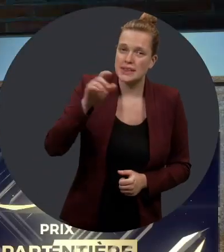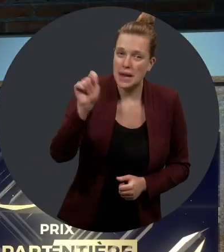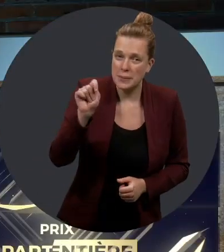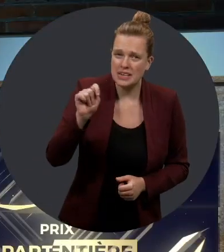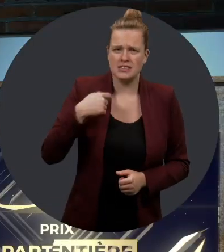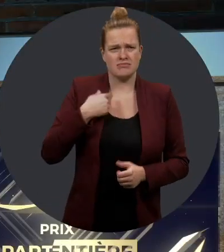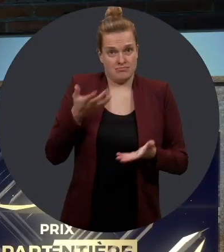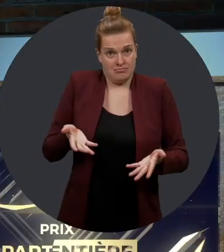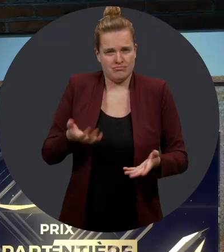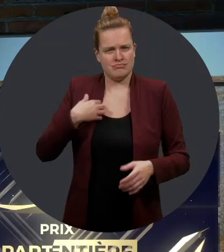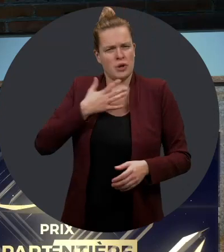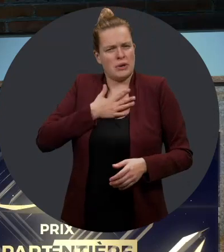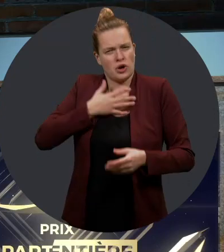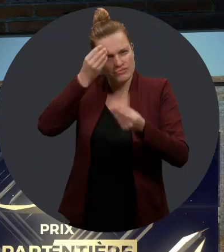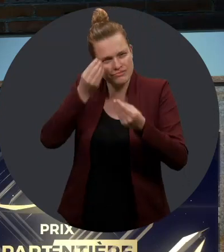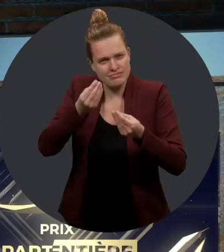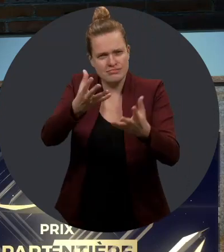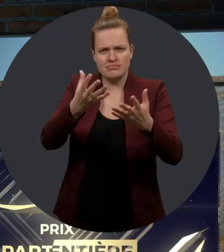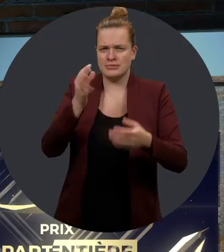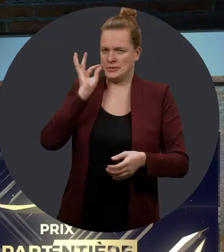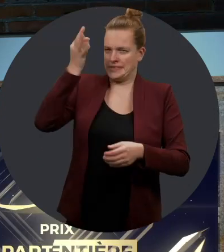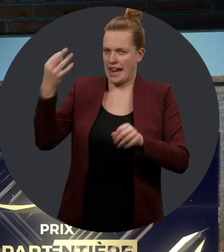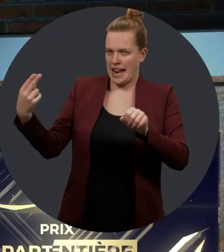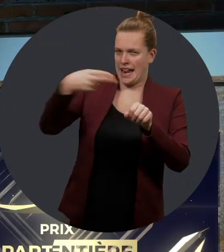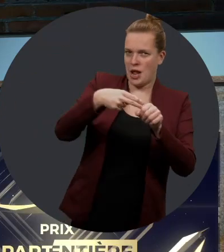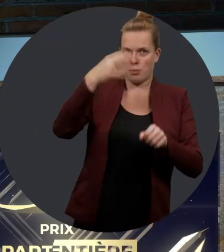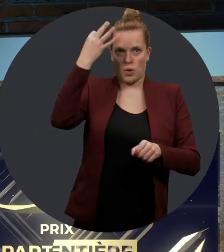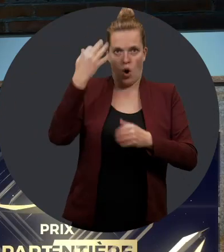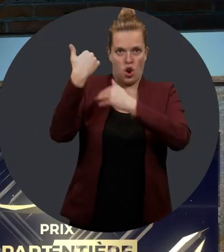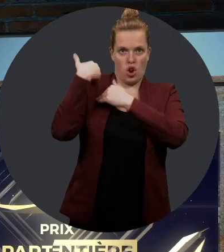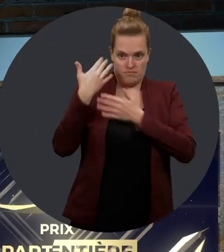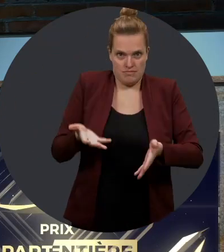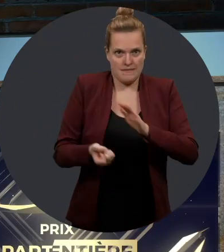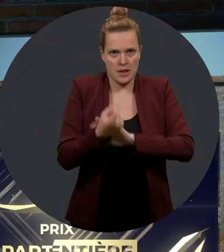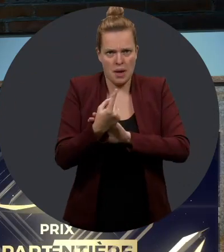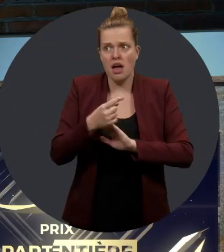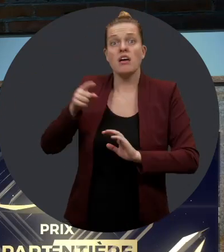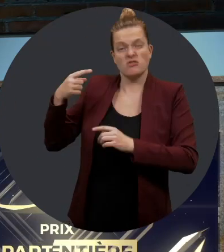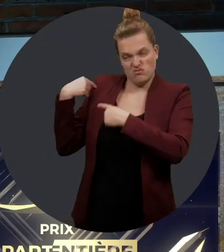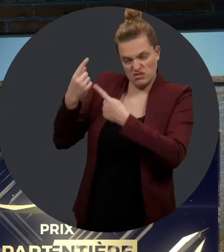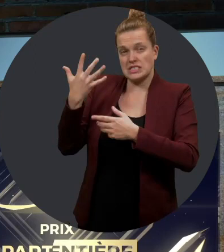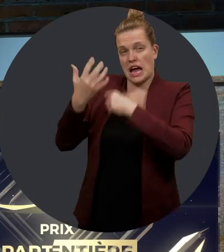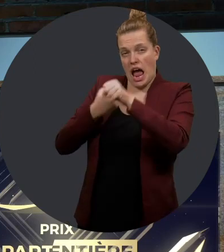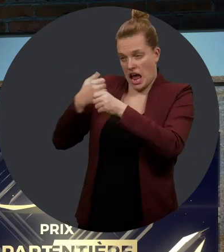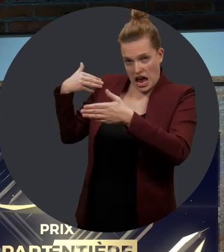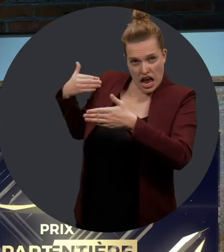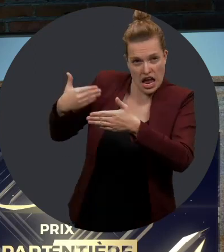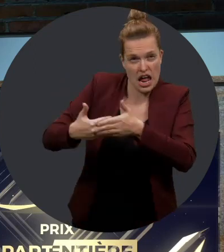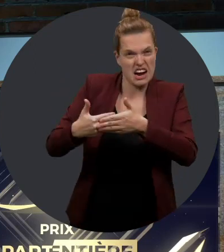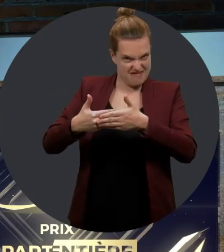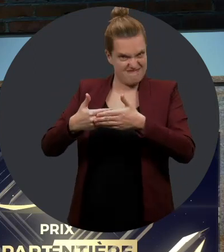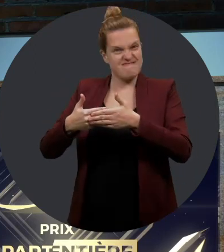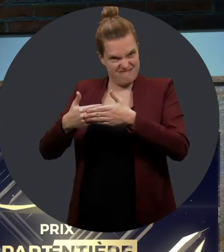Merci, M. Trépanier. J'aimerais maintenant souligner l'exceptionnelle contribution du porte-parole de l'événement qui s'implique activement depuis les